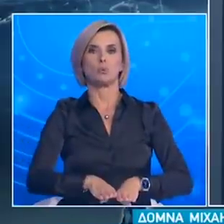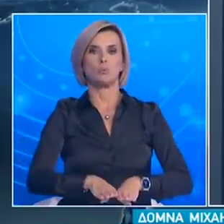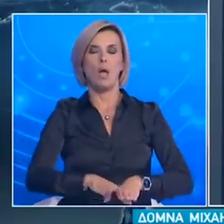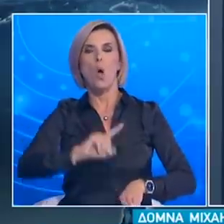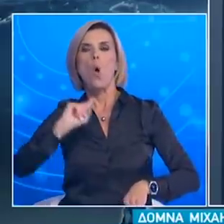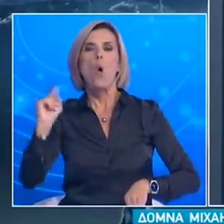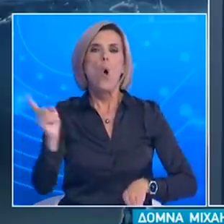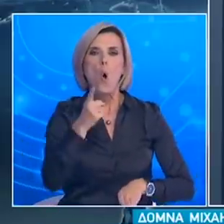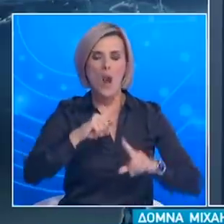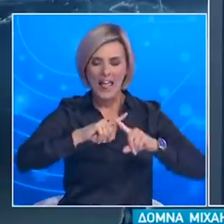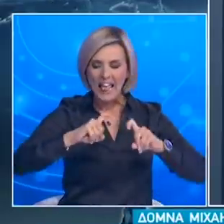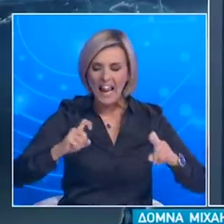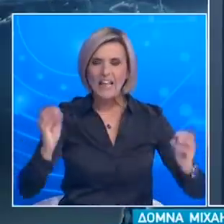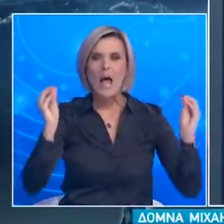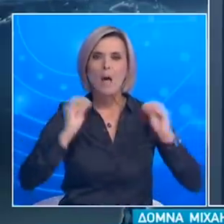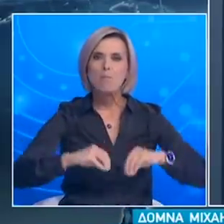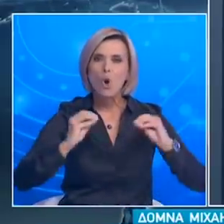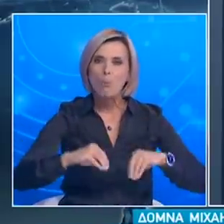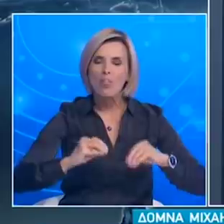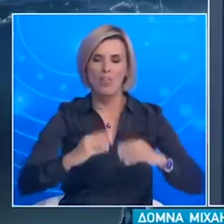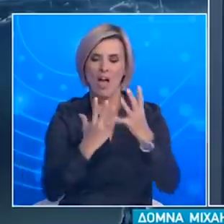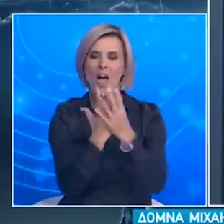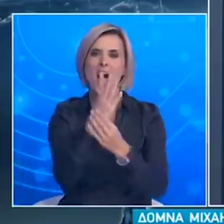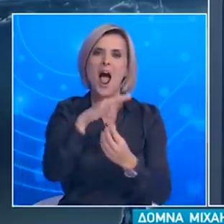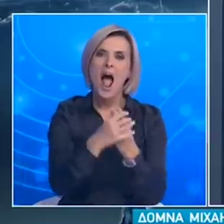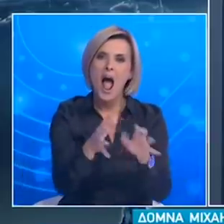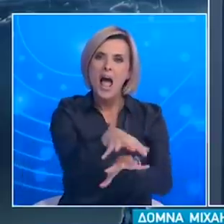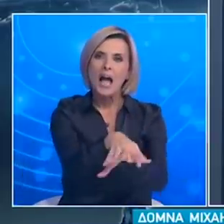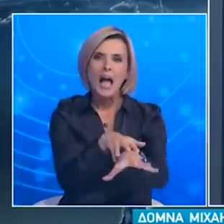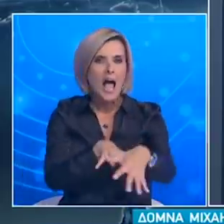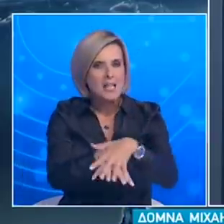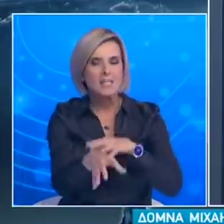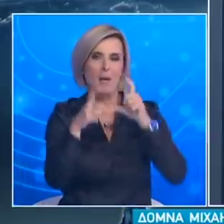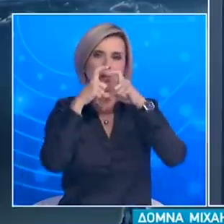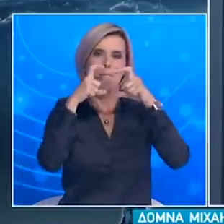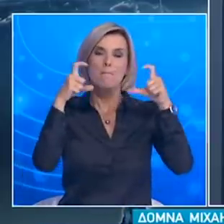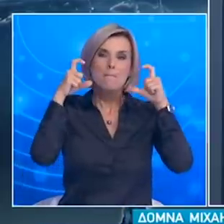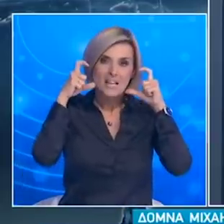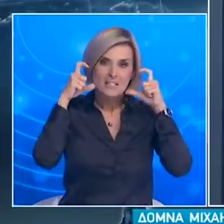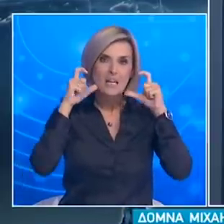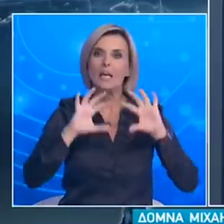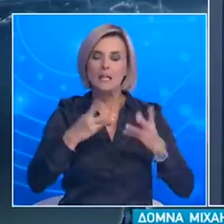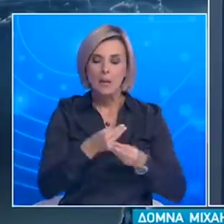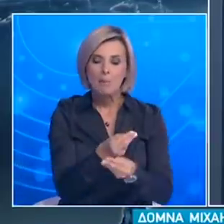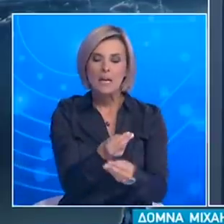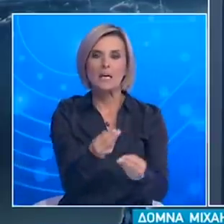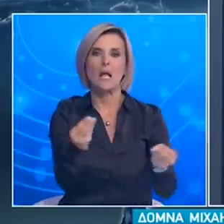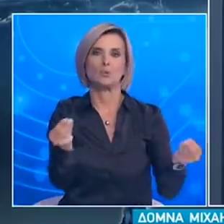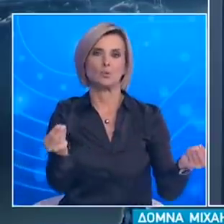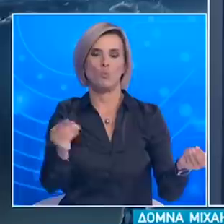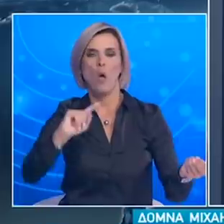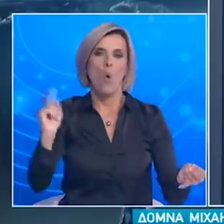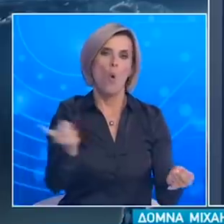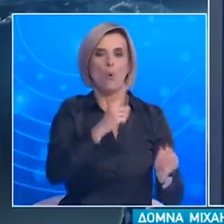απαραίτητων υλικών και ειδικότερα μασκών και γαντιών σε όλο το προσωπικό που φιλοξενείται στις δομές αυτές και στους